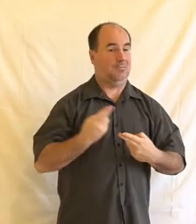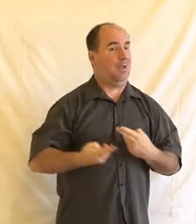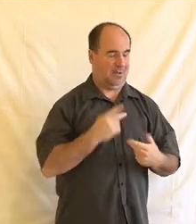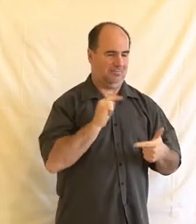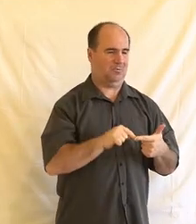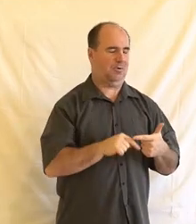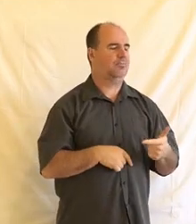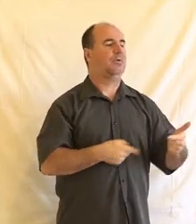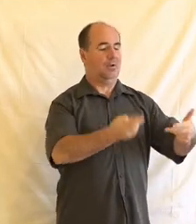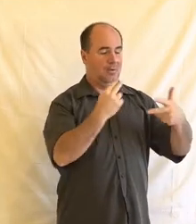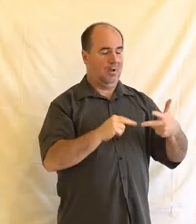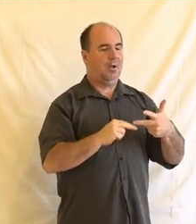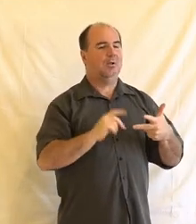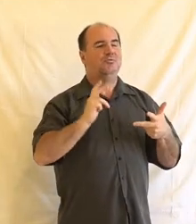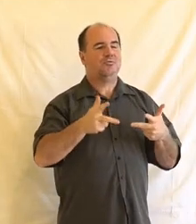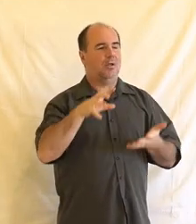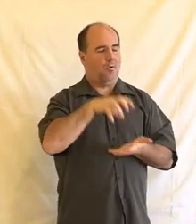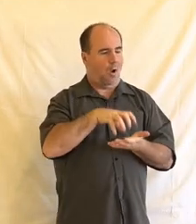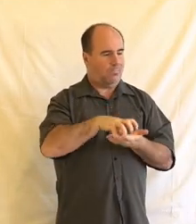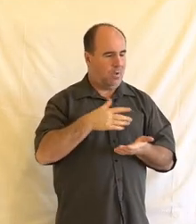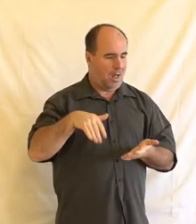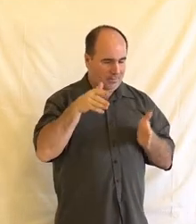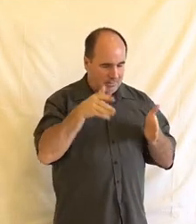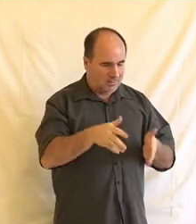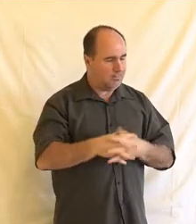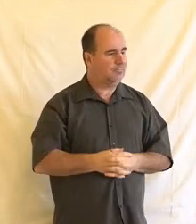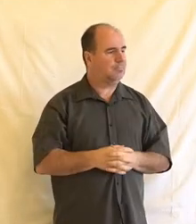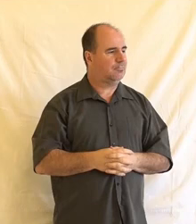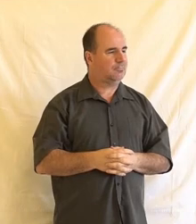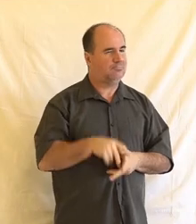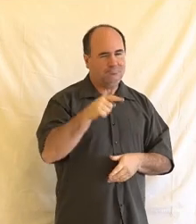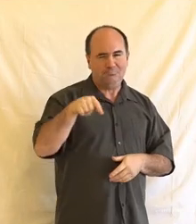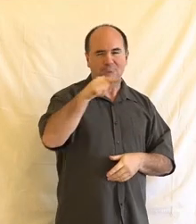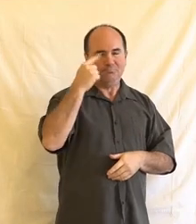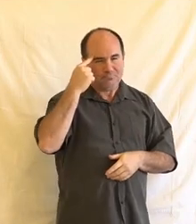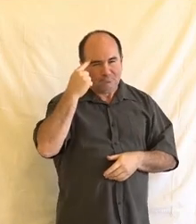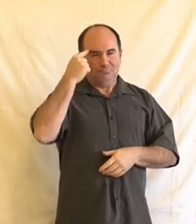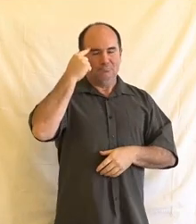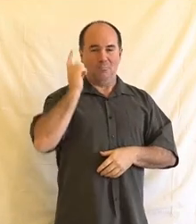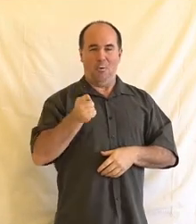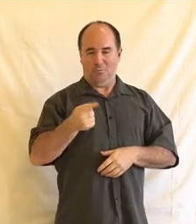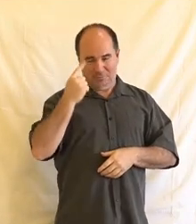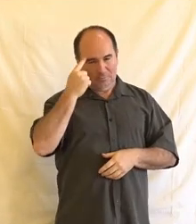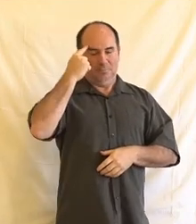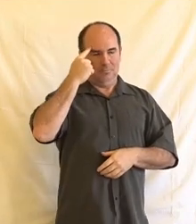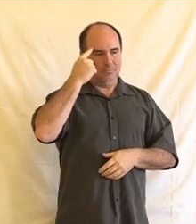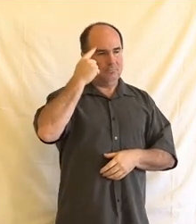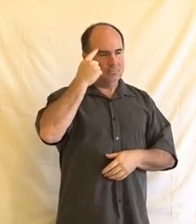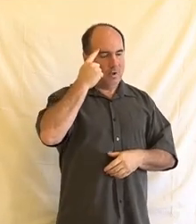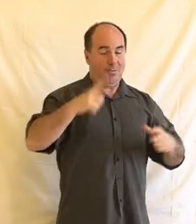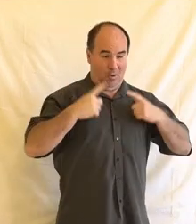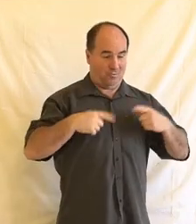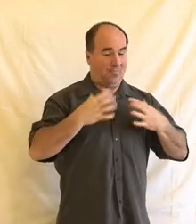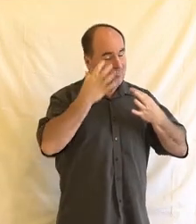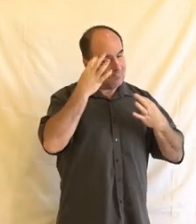oblast a ta oblast je uvědomění, že když používám nějakou moderní